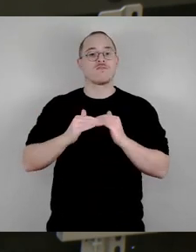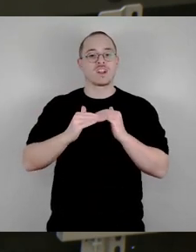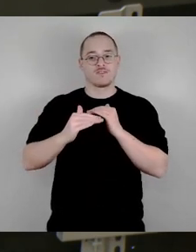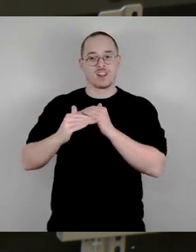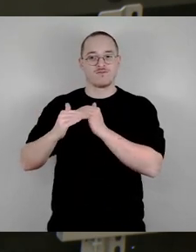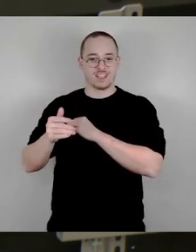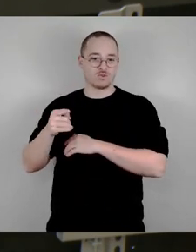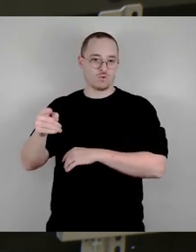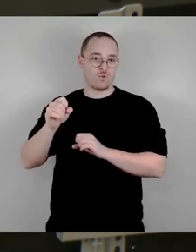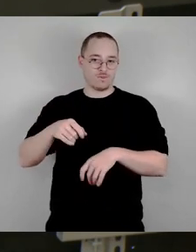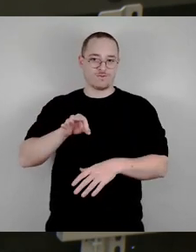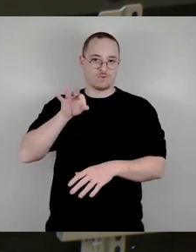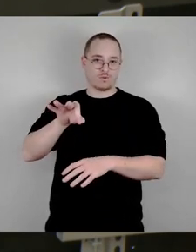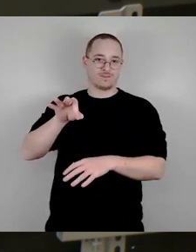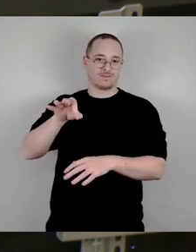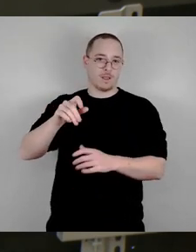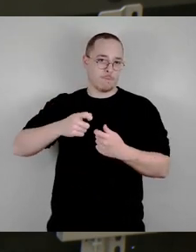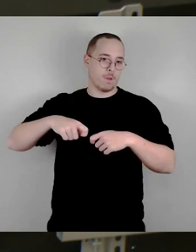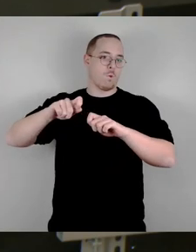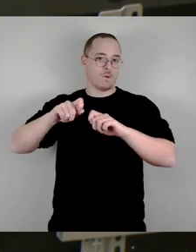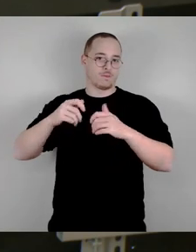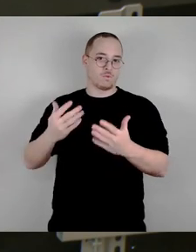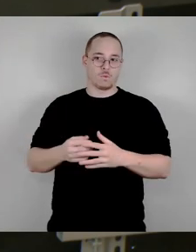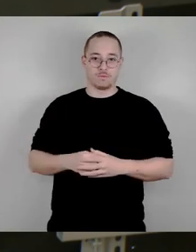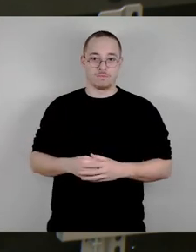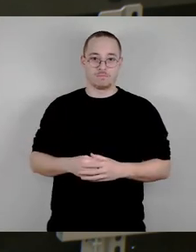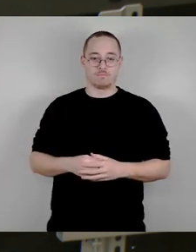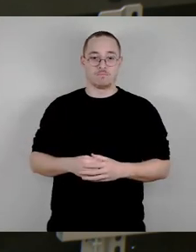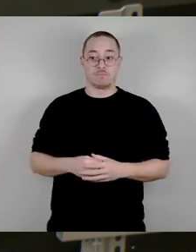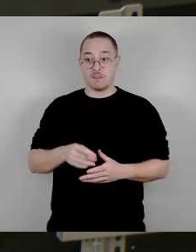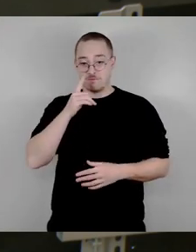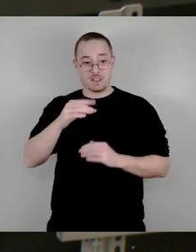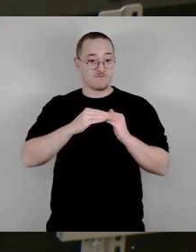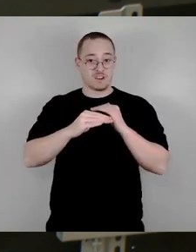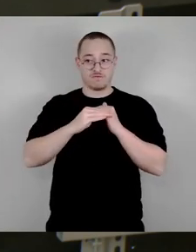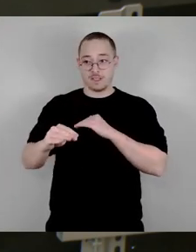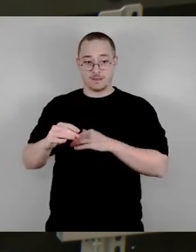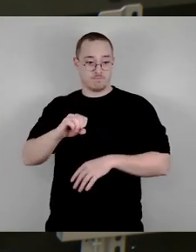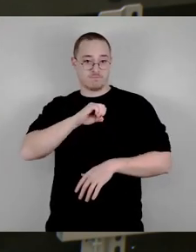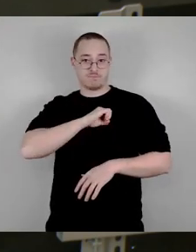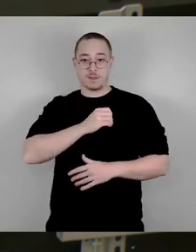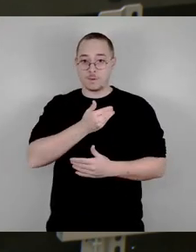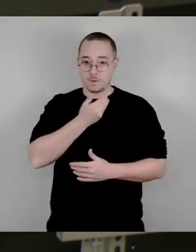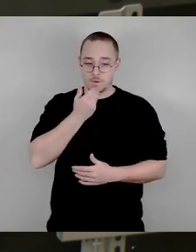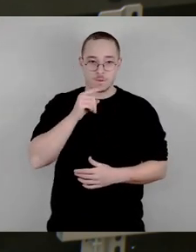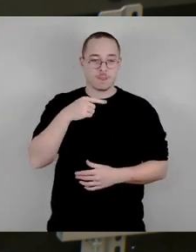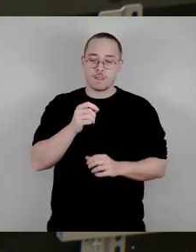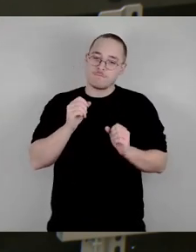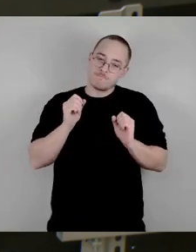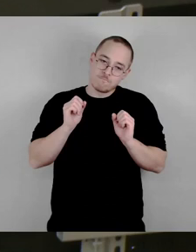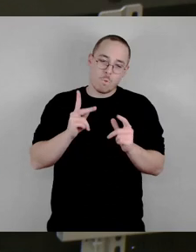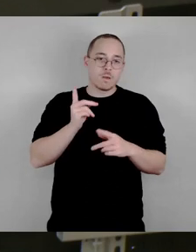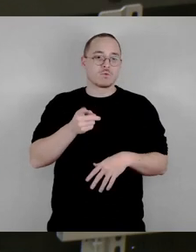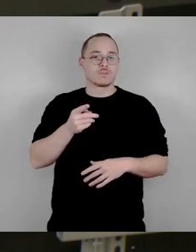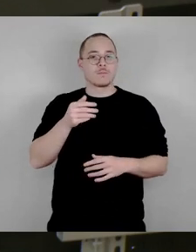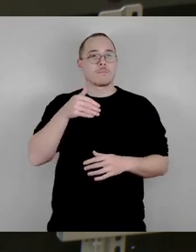Entwicklung mit. Wer die nicht hat, der ist ein Moderator. Das ist auch schön. Aber Gestaltung ist natürlich